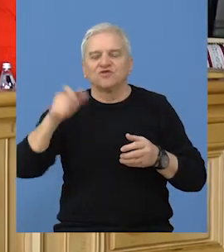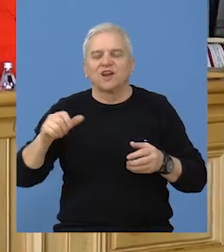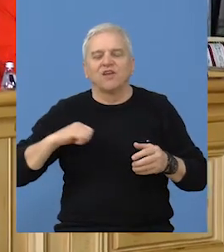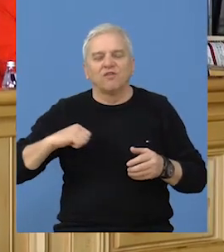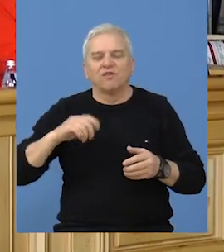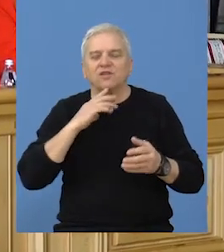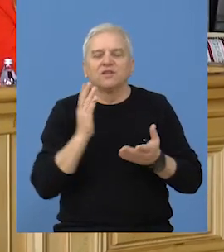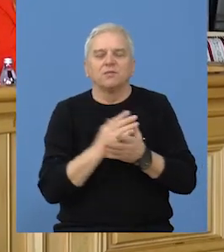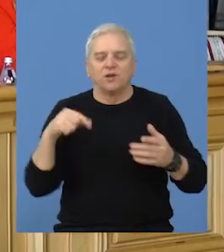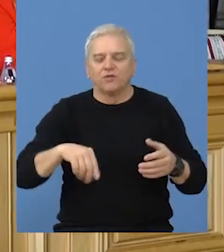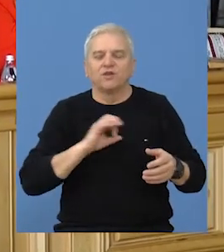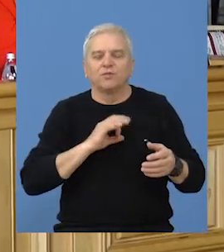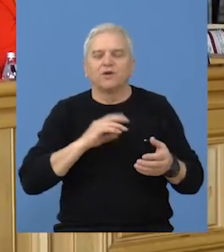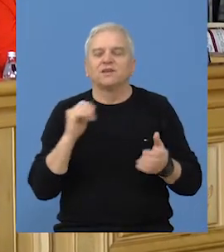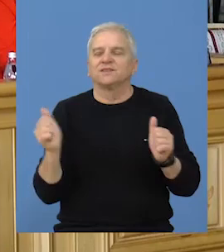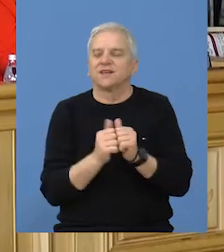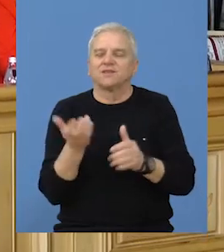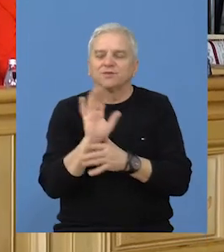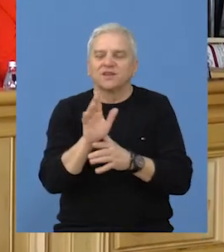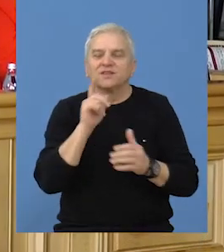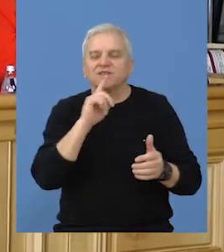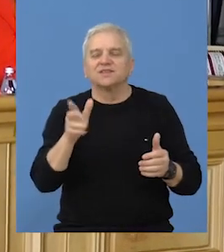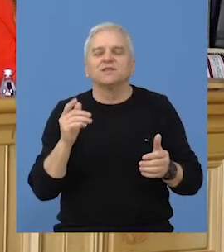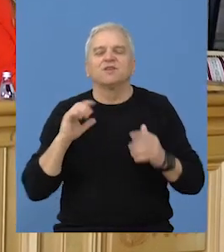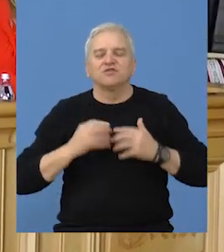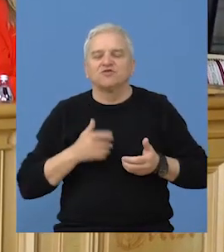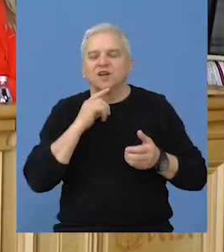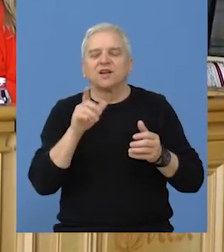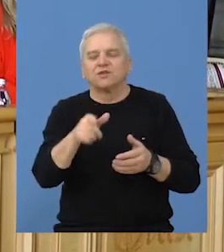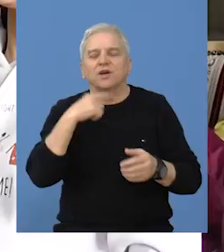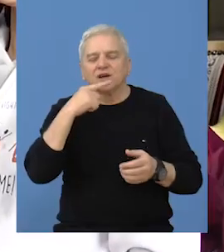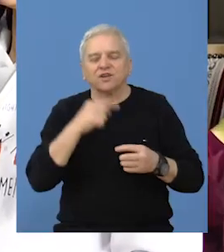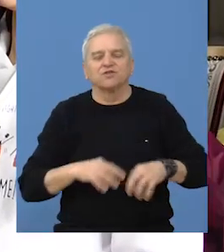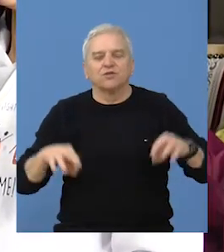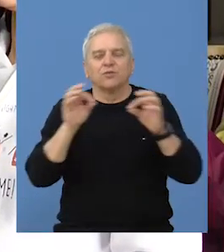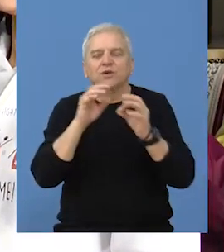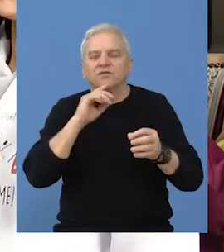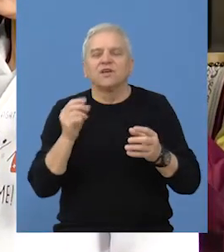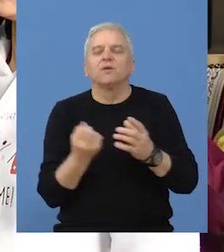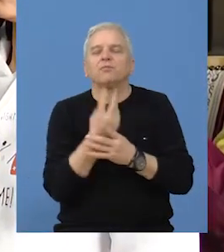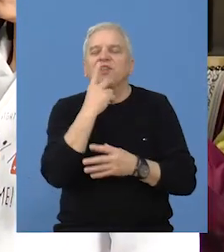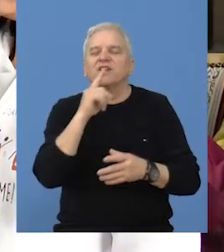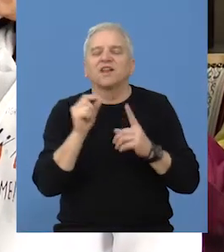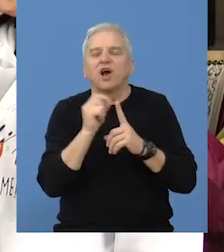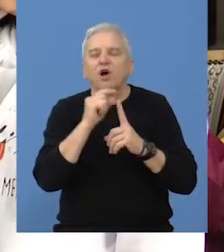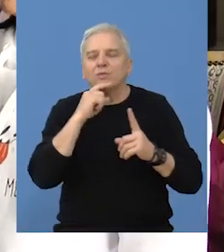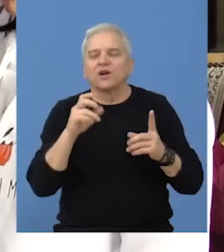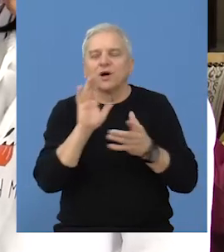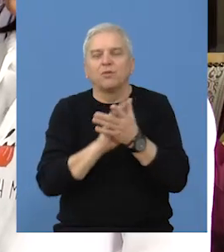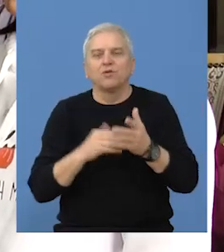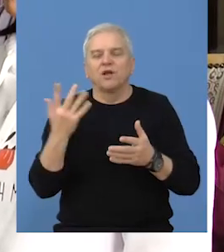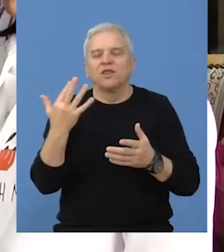Vojvodine održali u Bečeju sa obdašnjim preduzetnicama. Reč je o projektu koji je Privredna komore Srbije